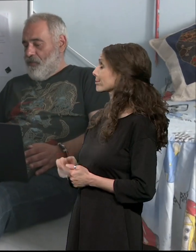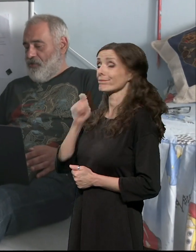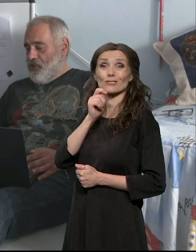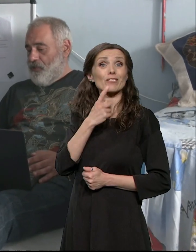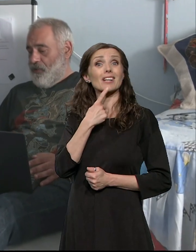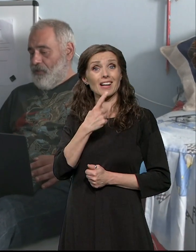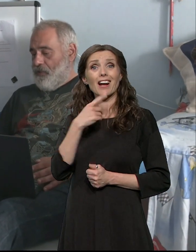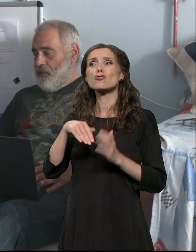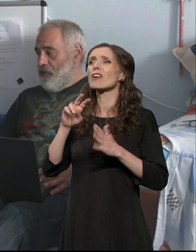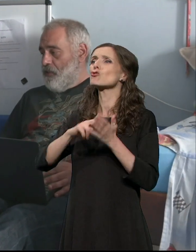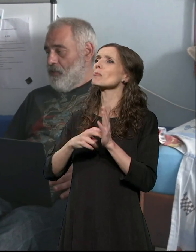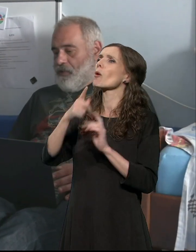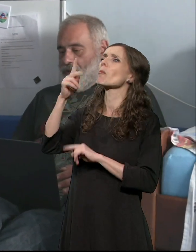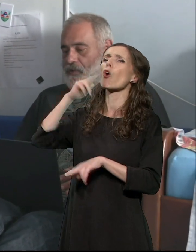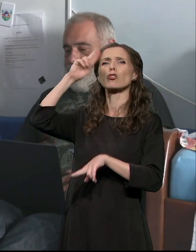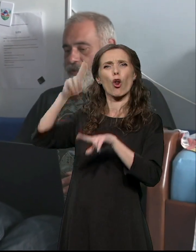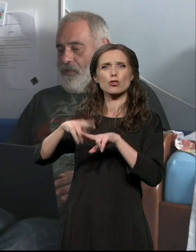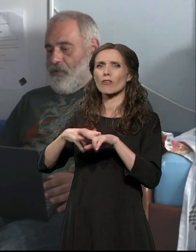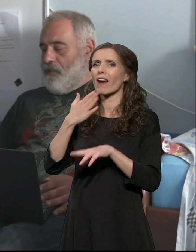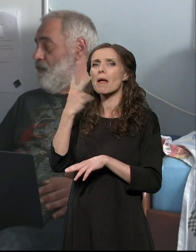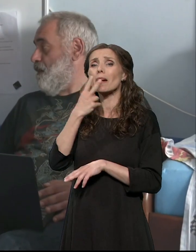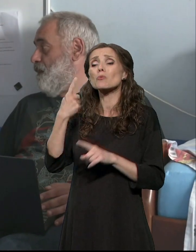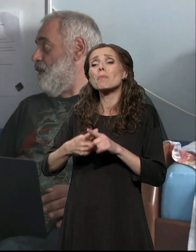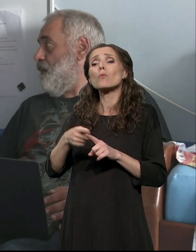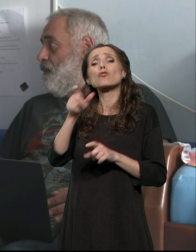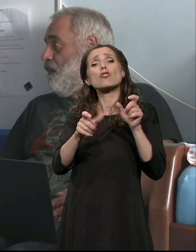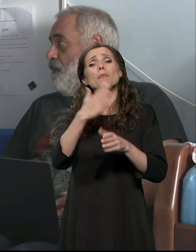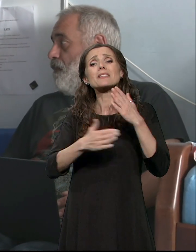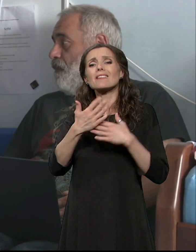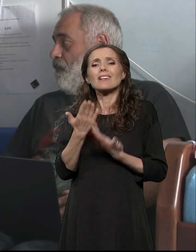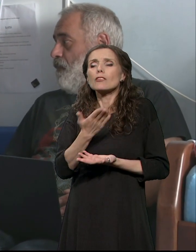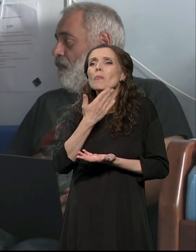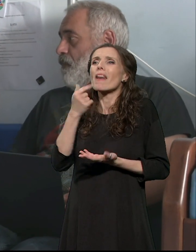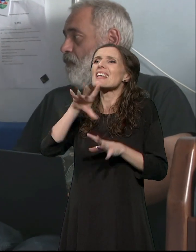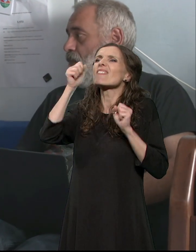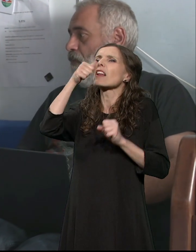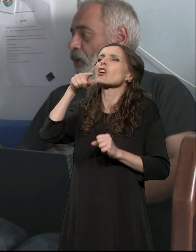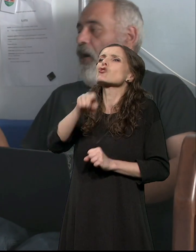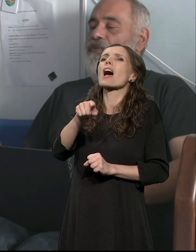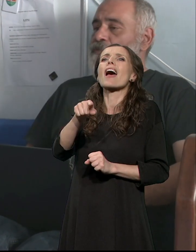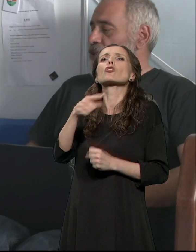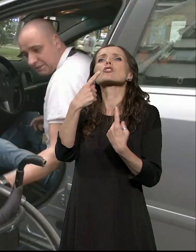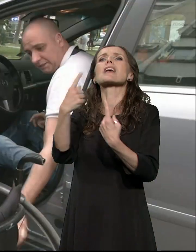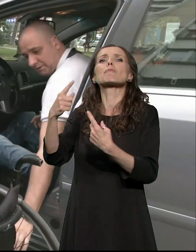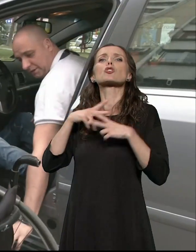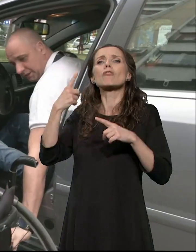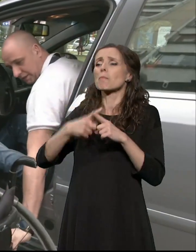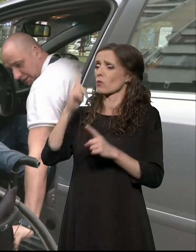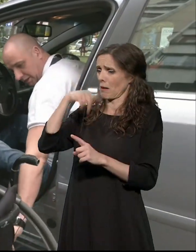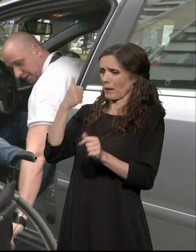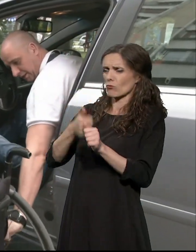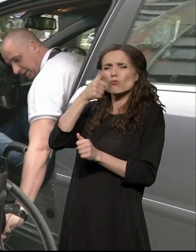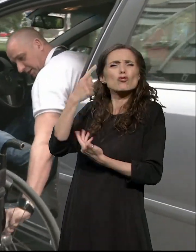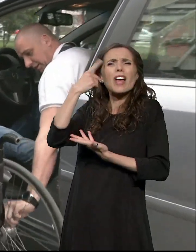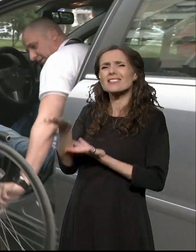odluka i osoba s invaliditetom o pojmu samostalnog života. I što znači podrška personalnih asistenata, kao i donošenje